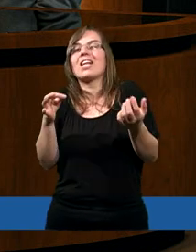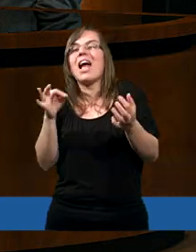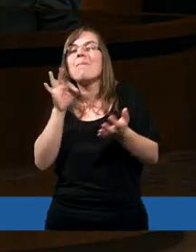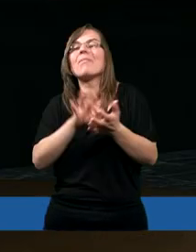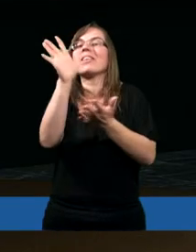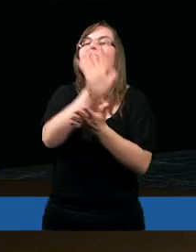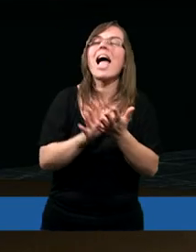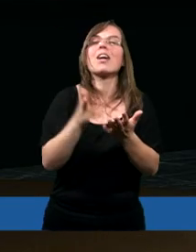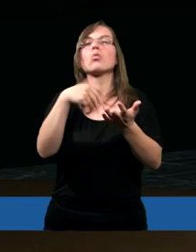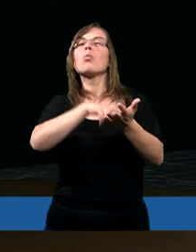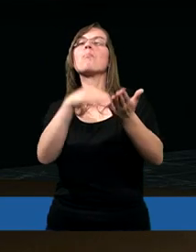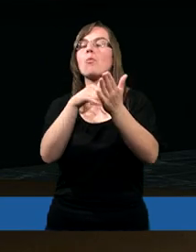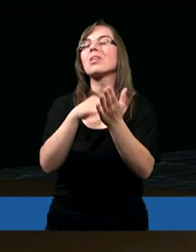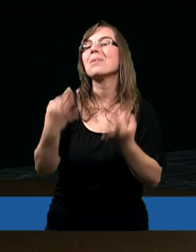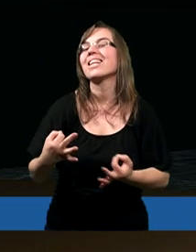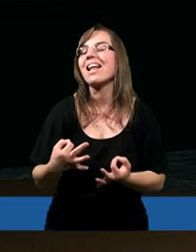Taki tekst, który